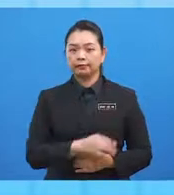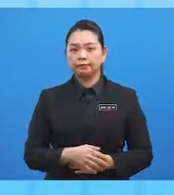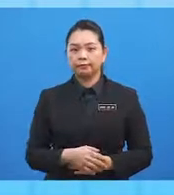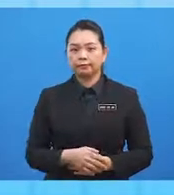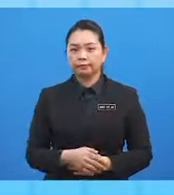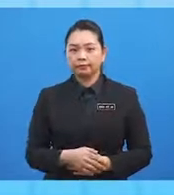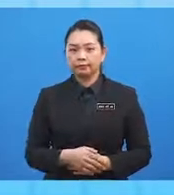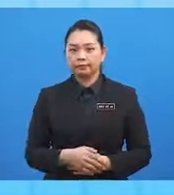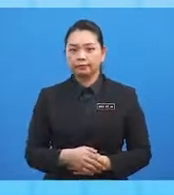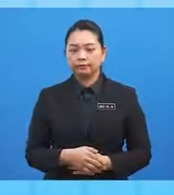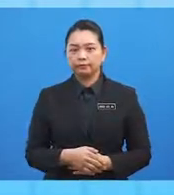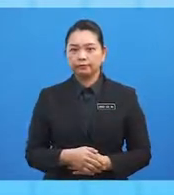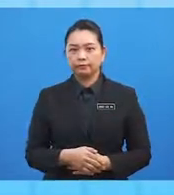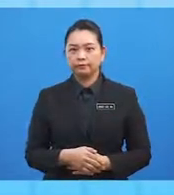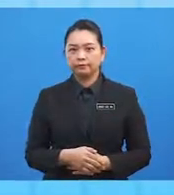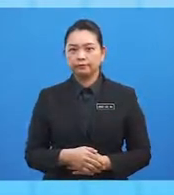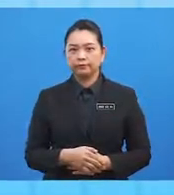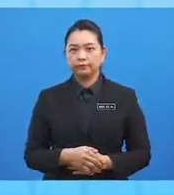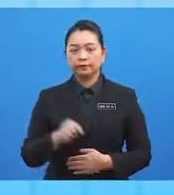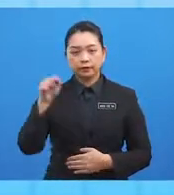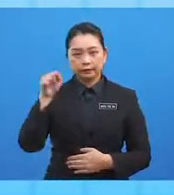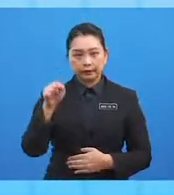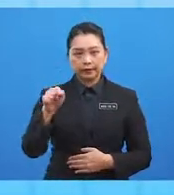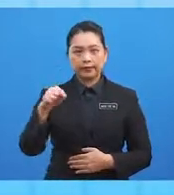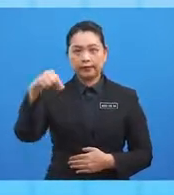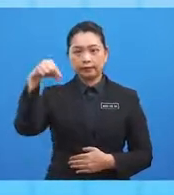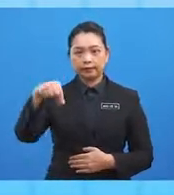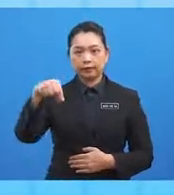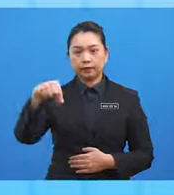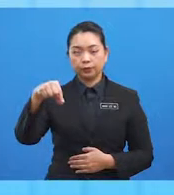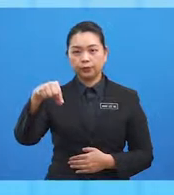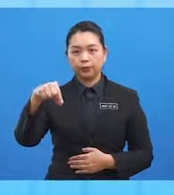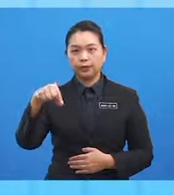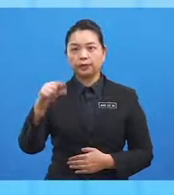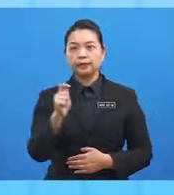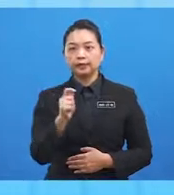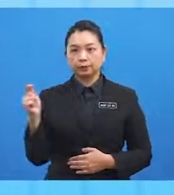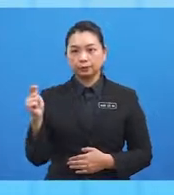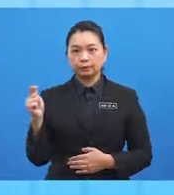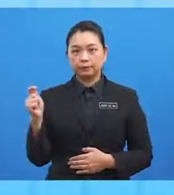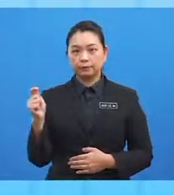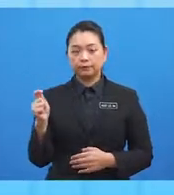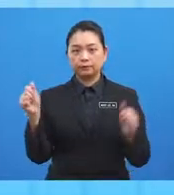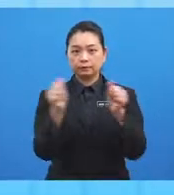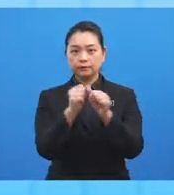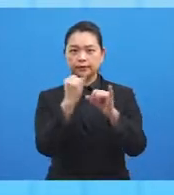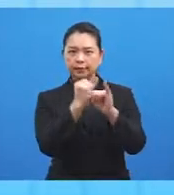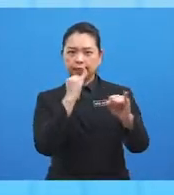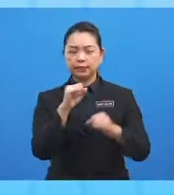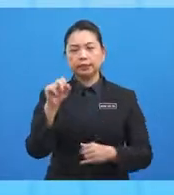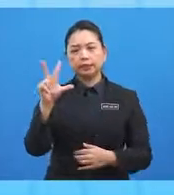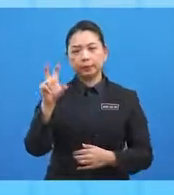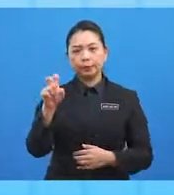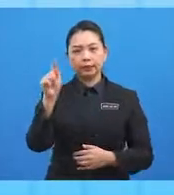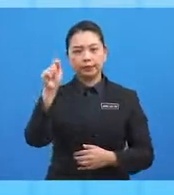Diberi bahawa titik Q berada di timur P dengan jarak 30